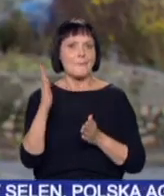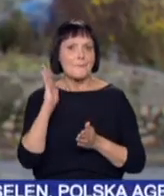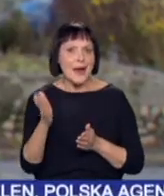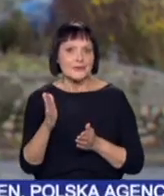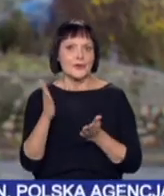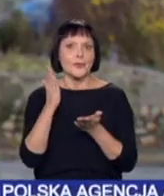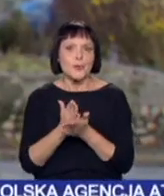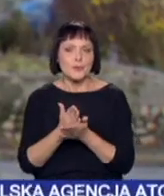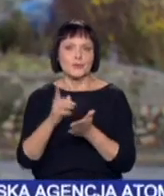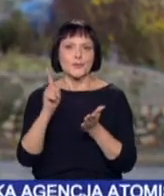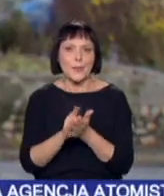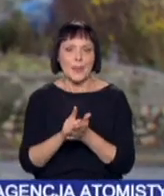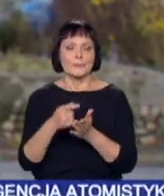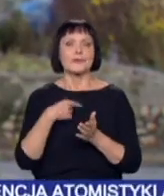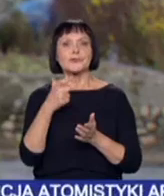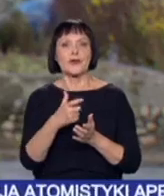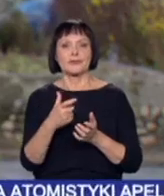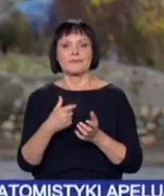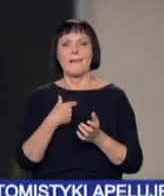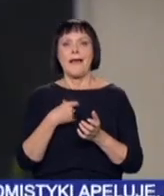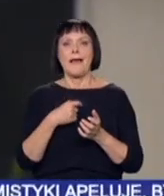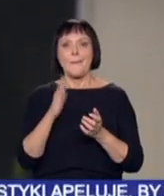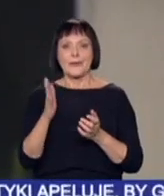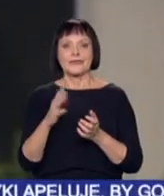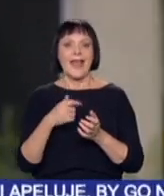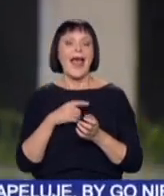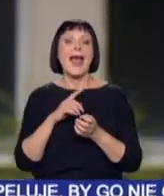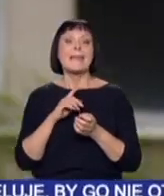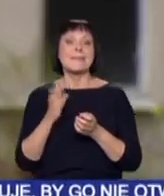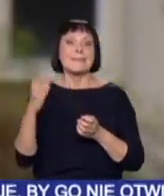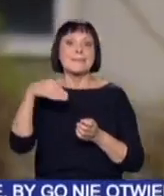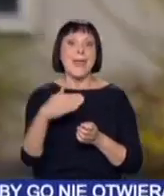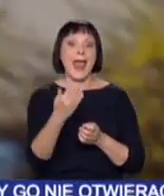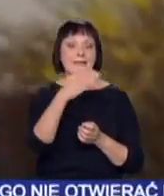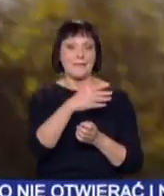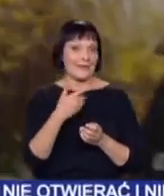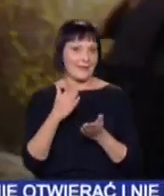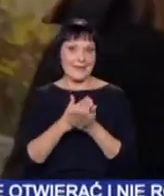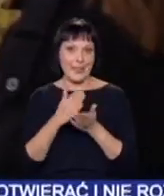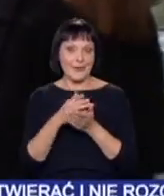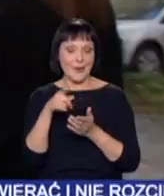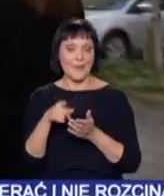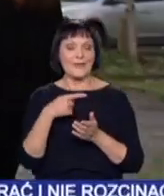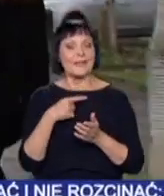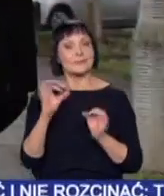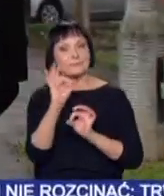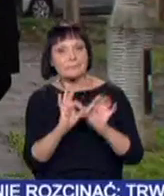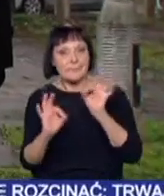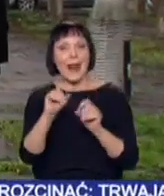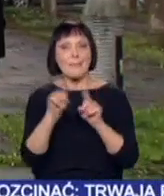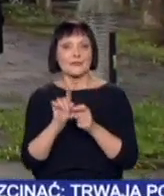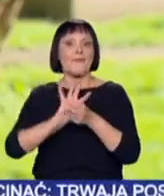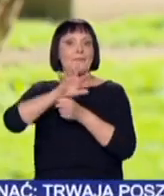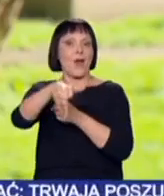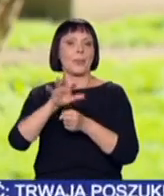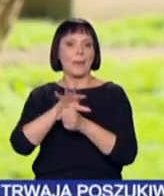coś koło tego robione, żeby po prostu reaktywować go. Delfinek, jak mówią mieszkańcy, nie tylko przejdzie renowację, ale będzie też fontanną.